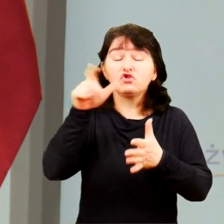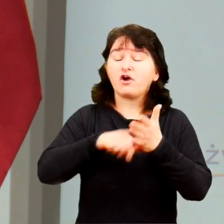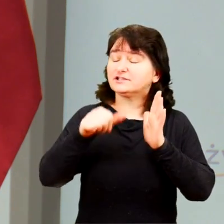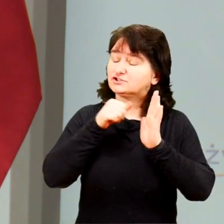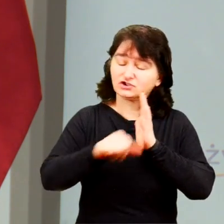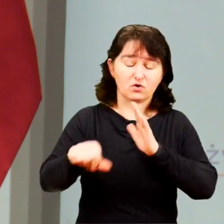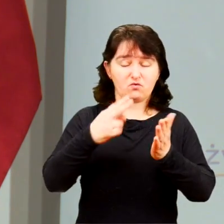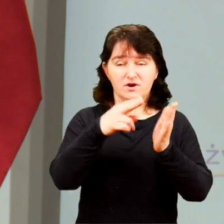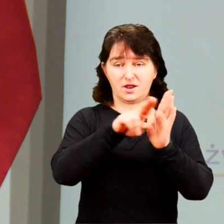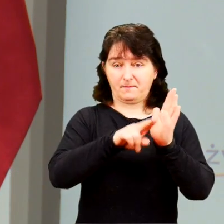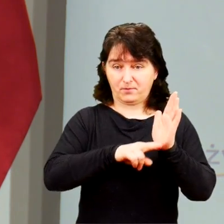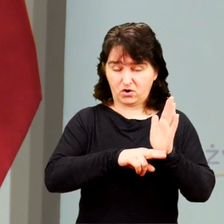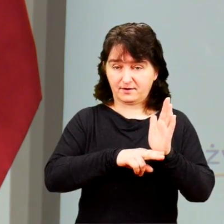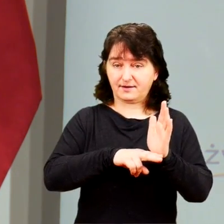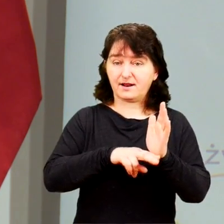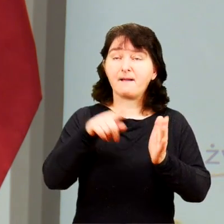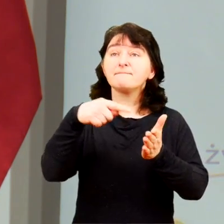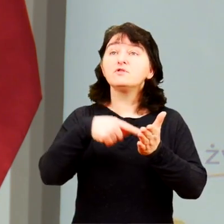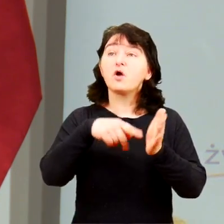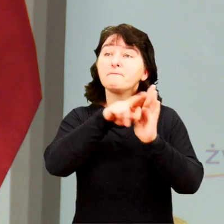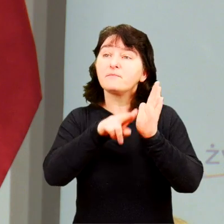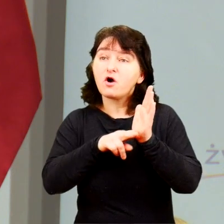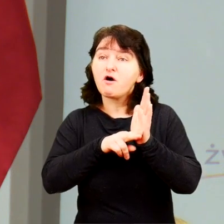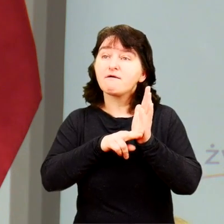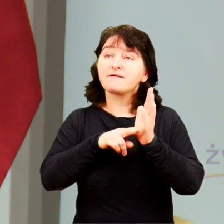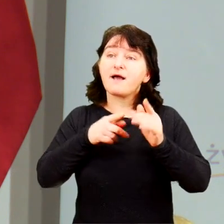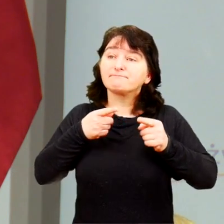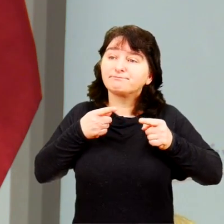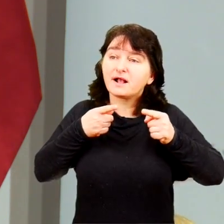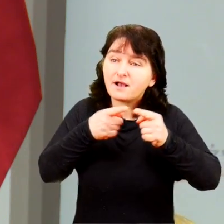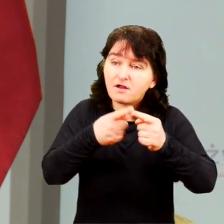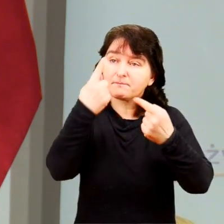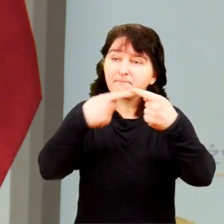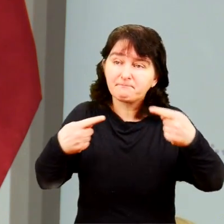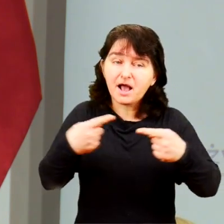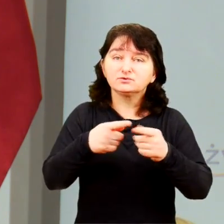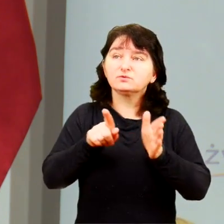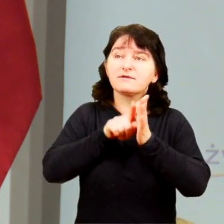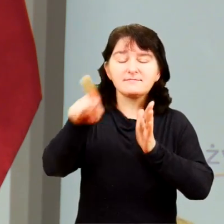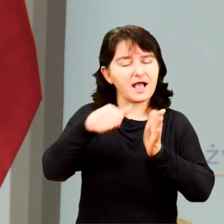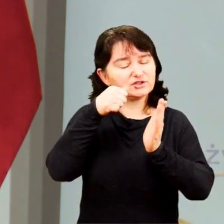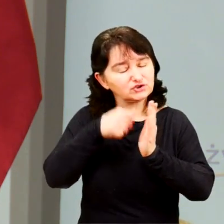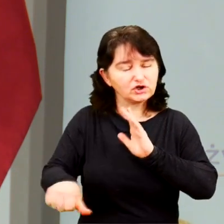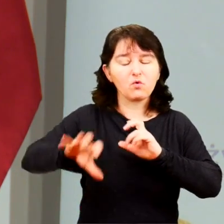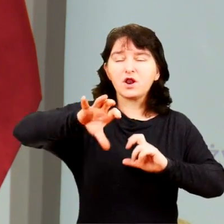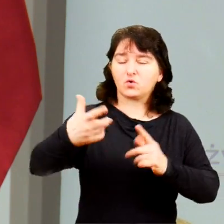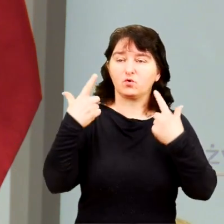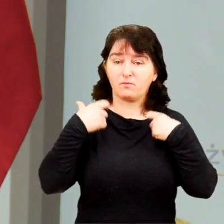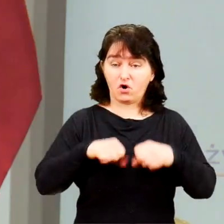On jest szczególny, tak jak powiedziałam. Jest szczególny, bo jest kierowany dla szczególnej grupy